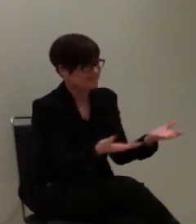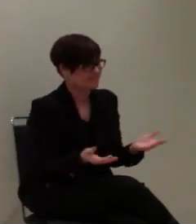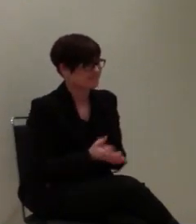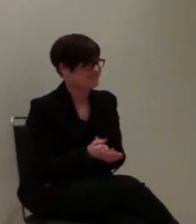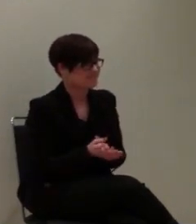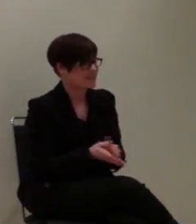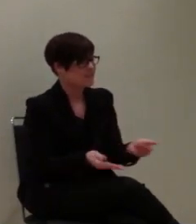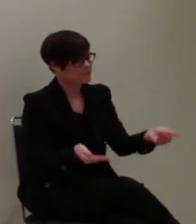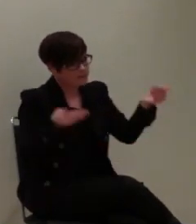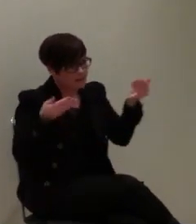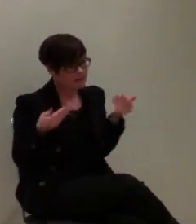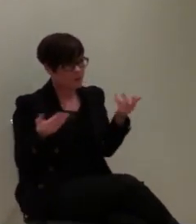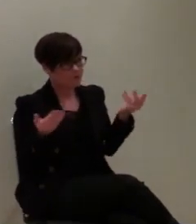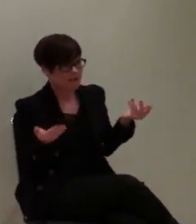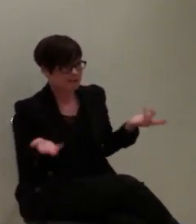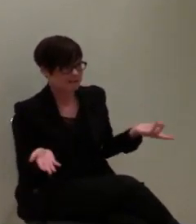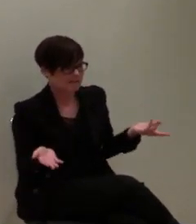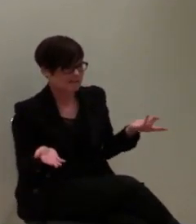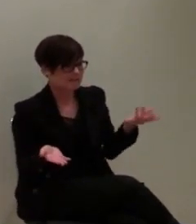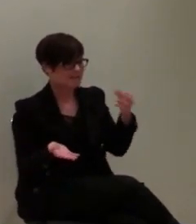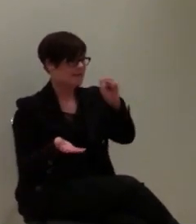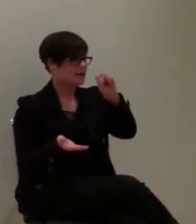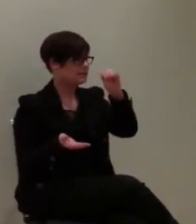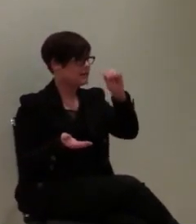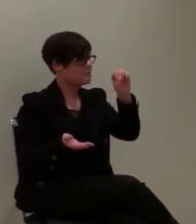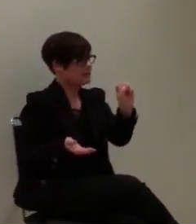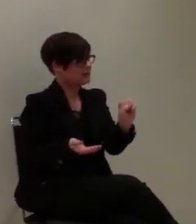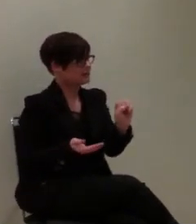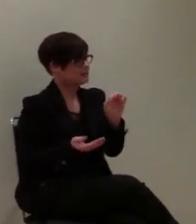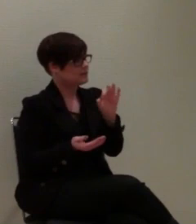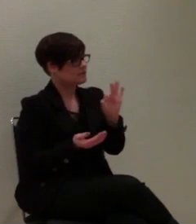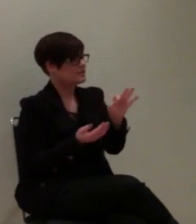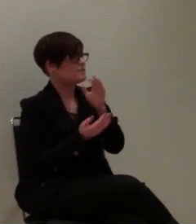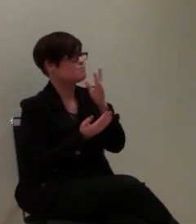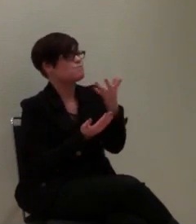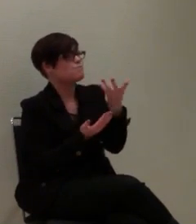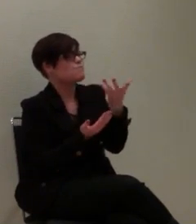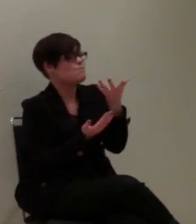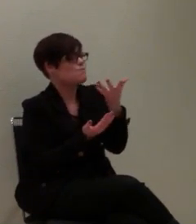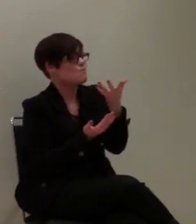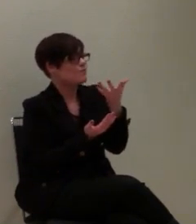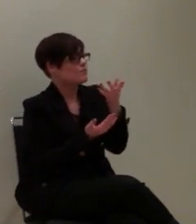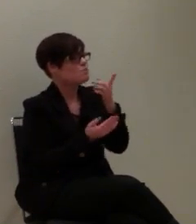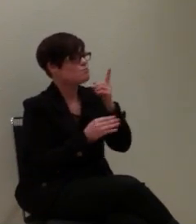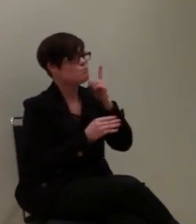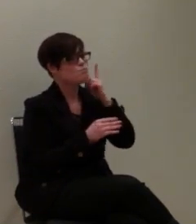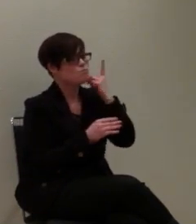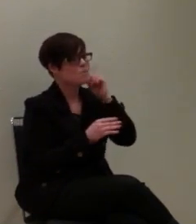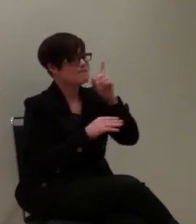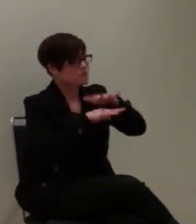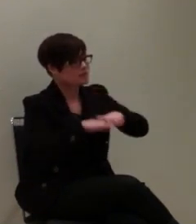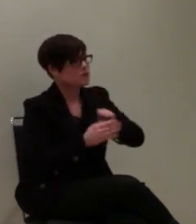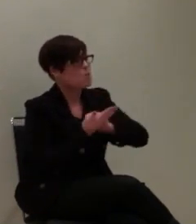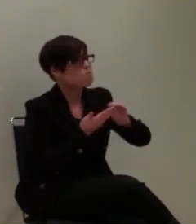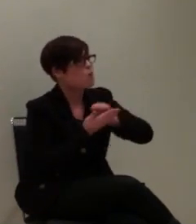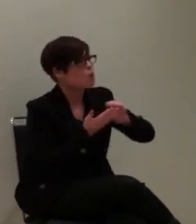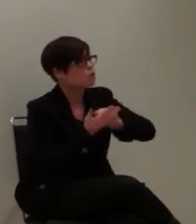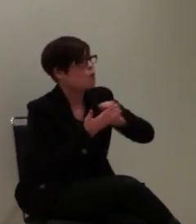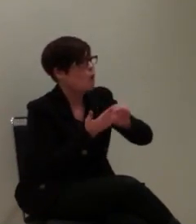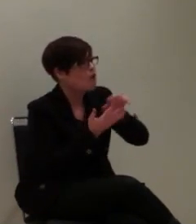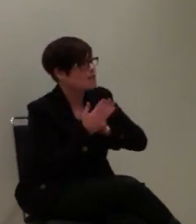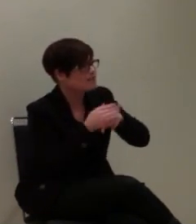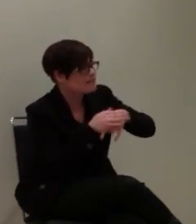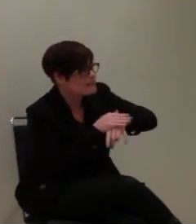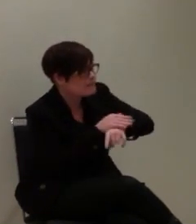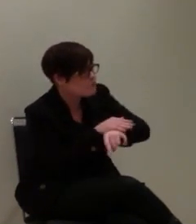Der Hintergrund ist der, die SMS ist in den Protokolltiefen des Mobilfunknetzes ganz, ganz, ganz